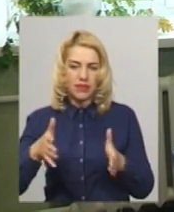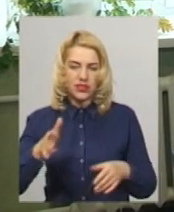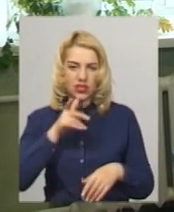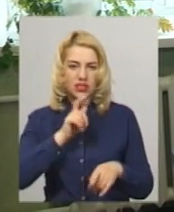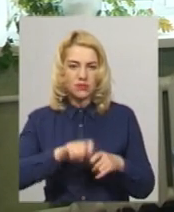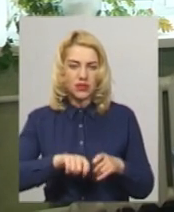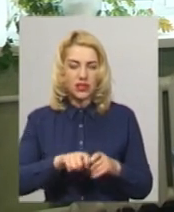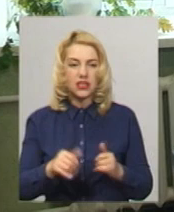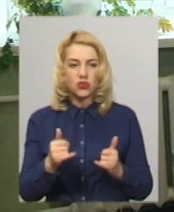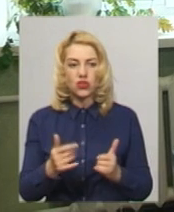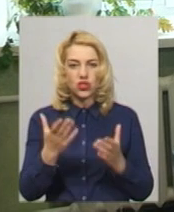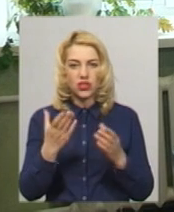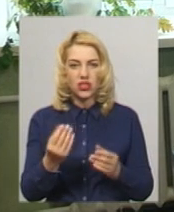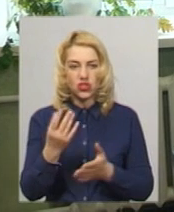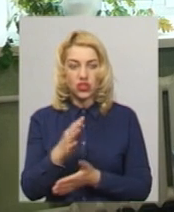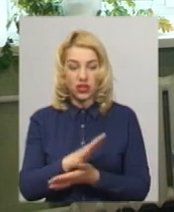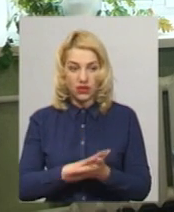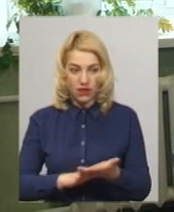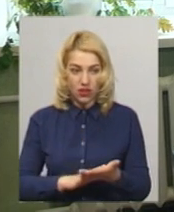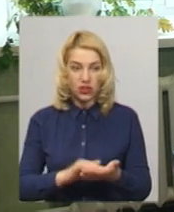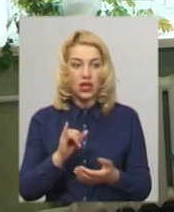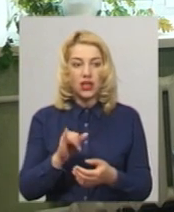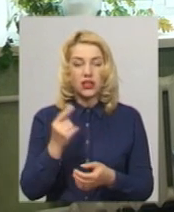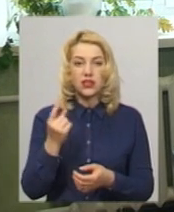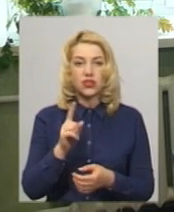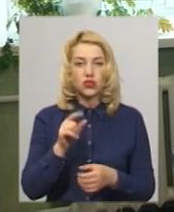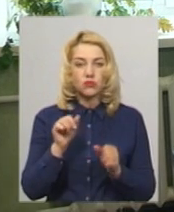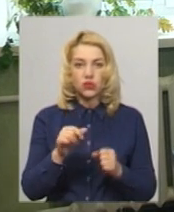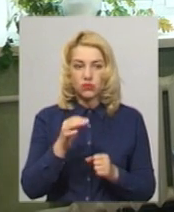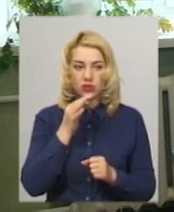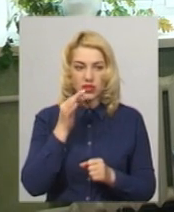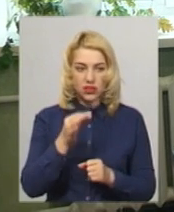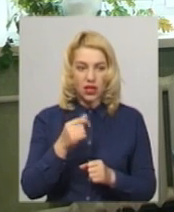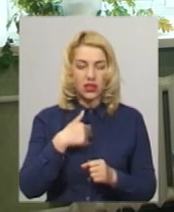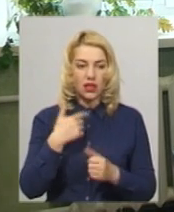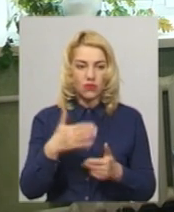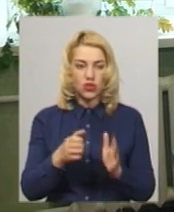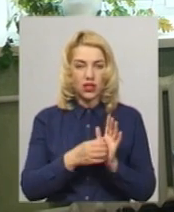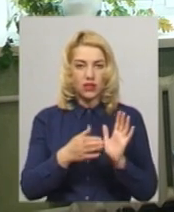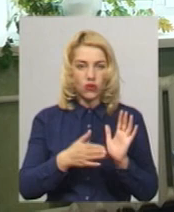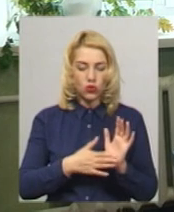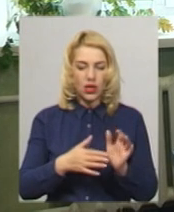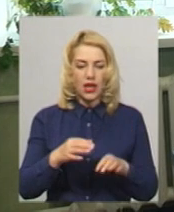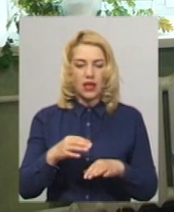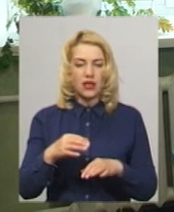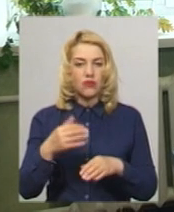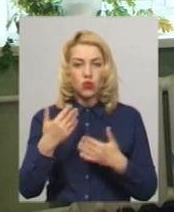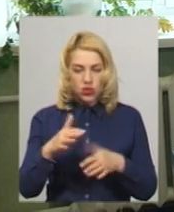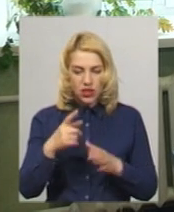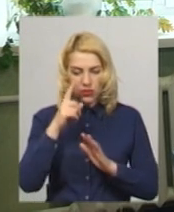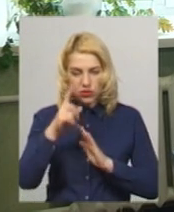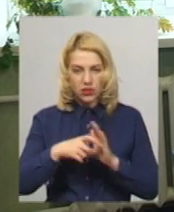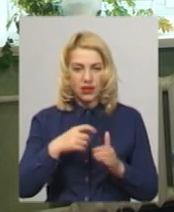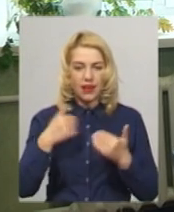на сьогоднішній день ще тривають, висновки їх немає. Єдине, що можемо сказати, що нам вже ідентифіковано тіла ще двох загиблих